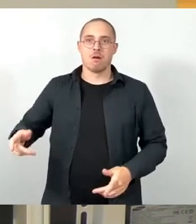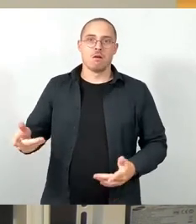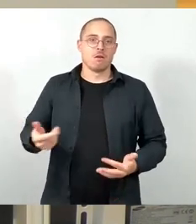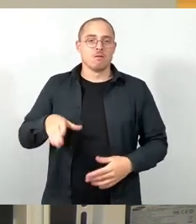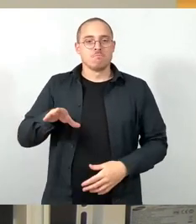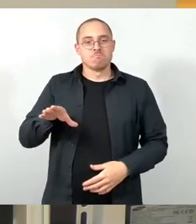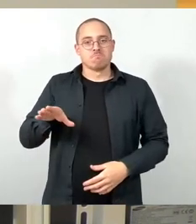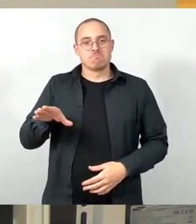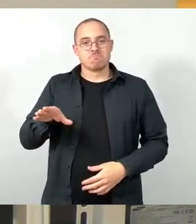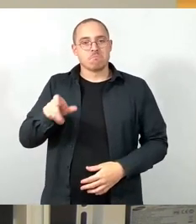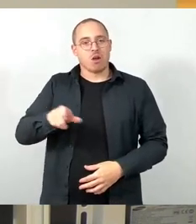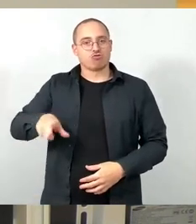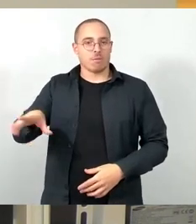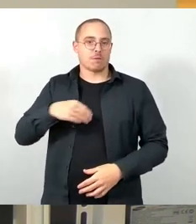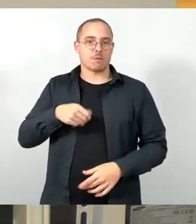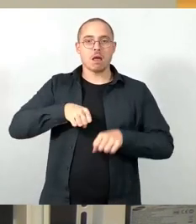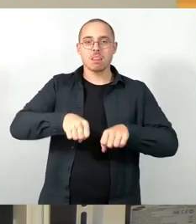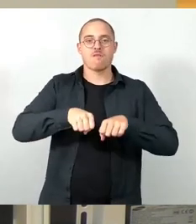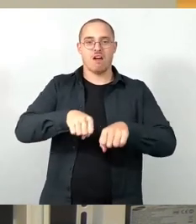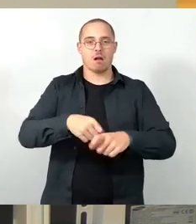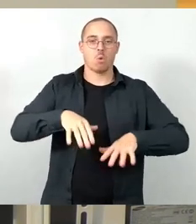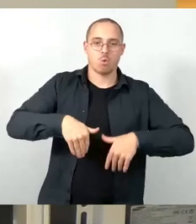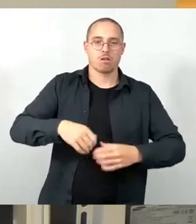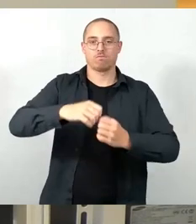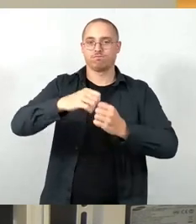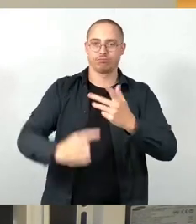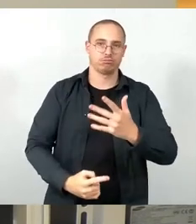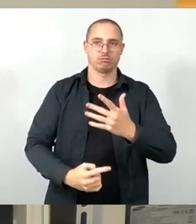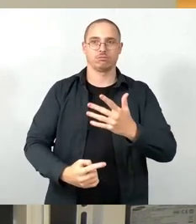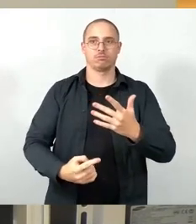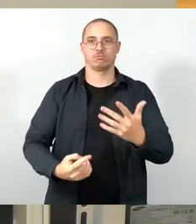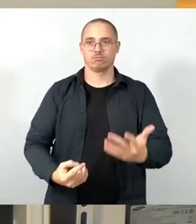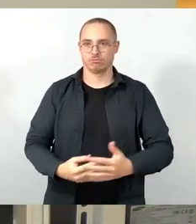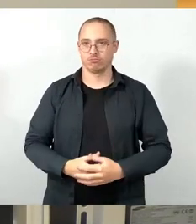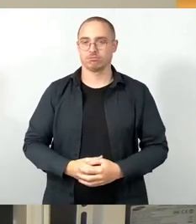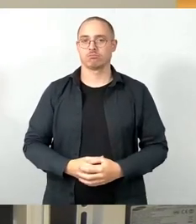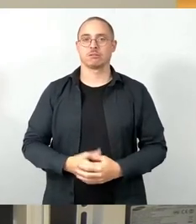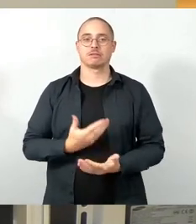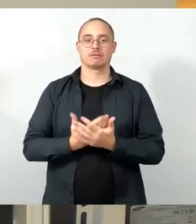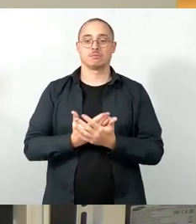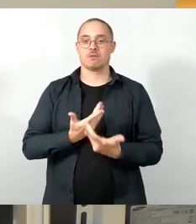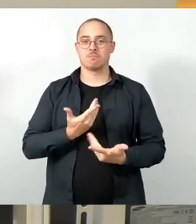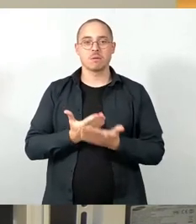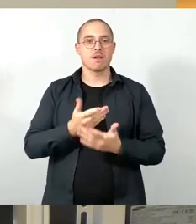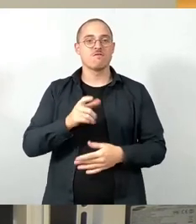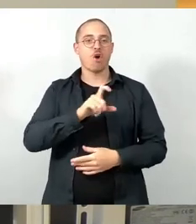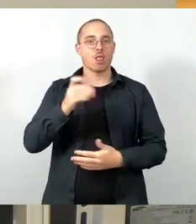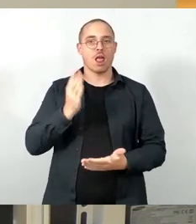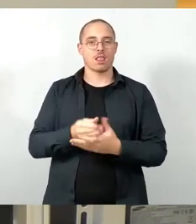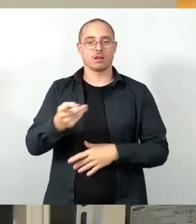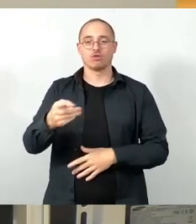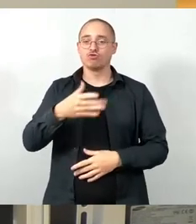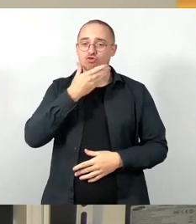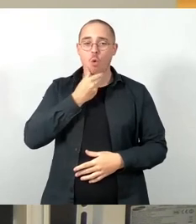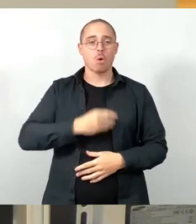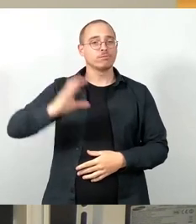Hunde trifft man dort, alles Mögliche. Und deswegen haben wir die Situation, dass gerade am Wochenende, wenn schönes Wetter ist, die allermeisten ihn schon gar nicht mehr so